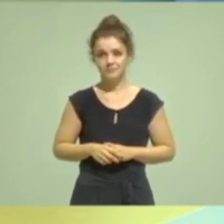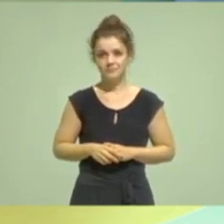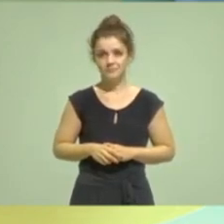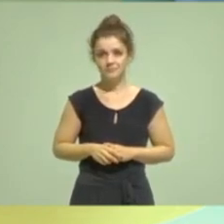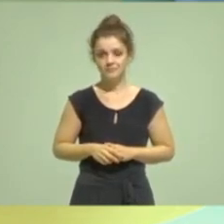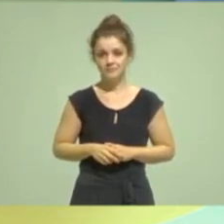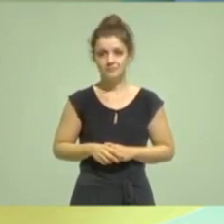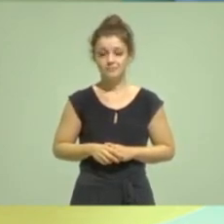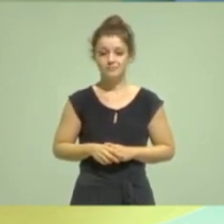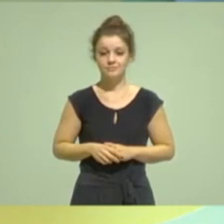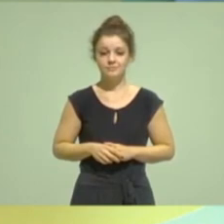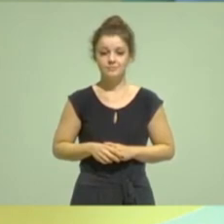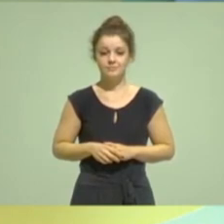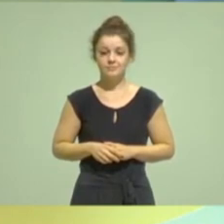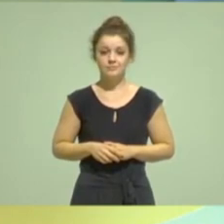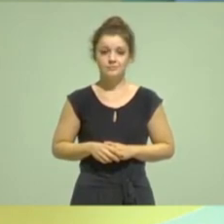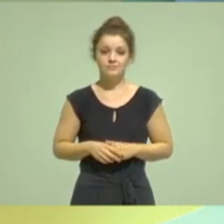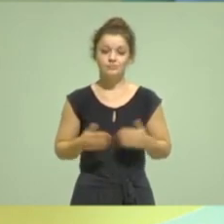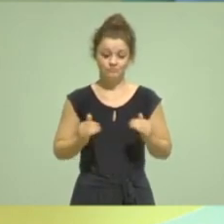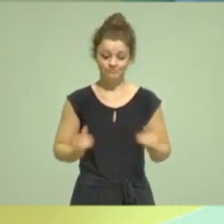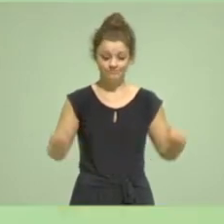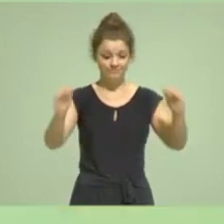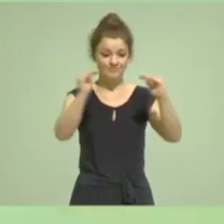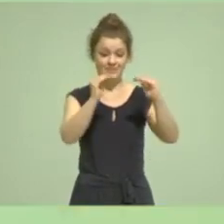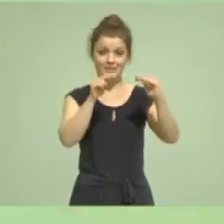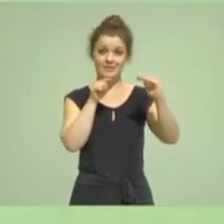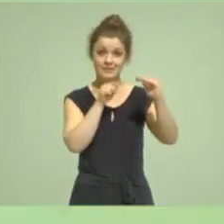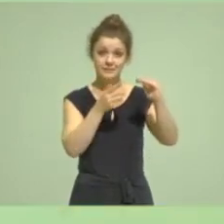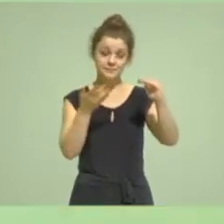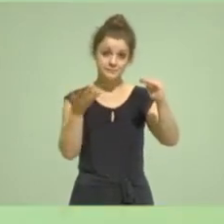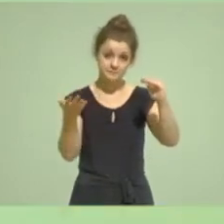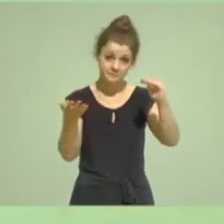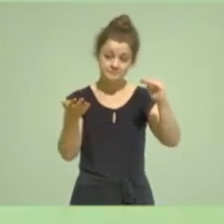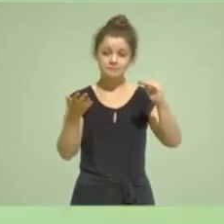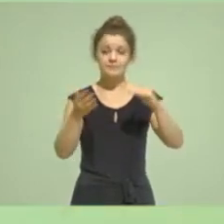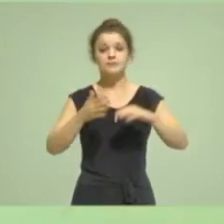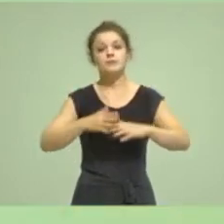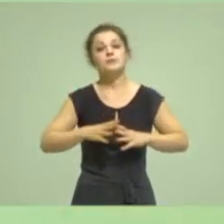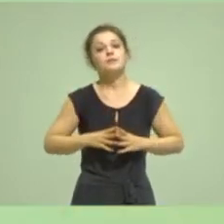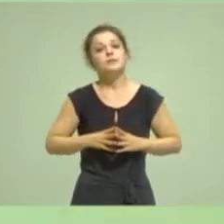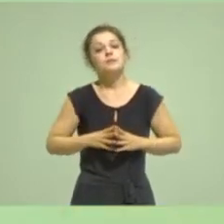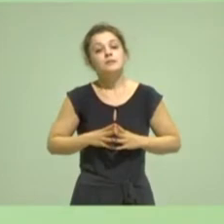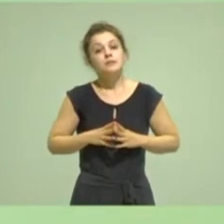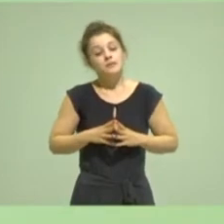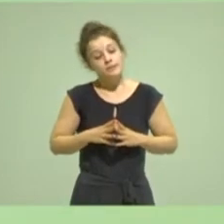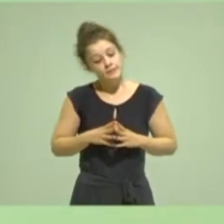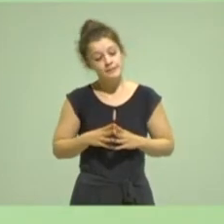Und die Gleichheit hat was damit zu tun, dass ein erster und wichtiger Auftrag einer Demokratie